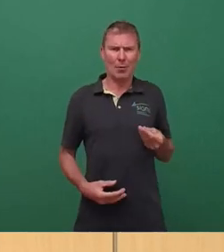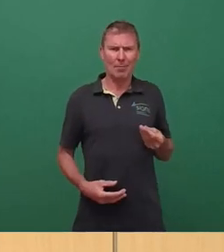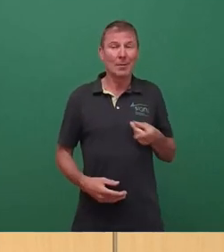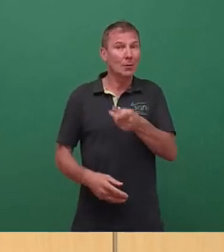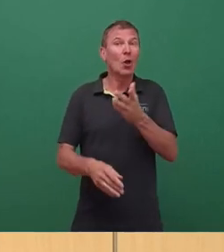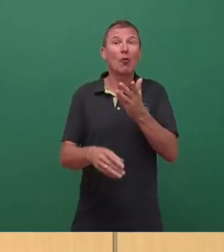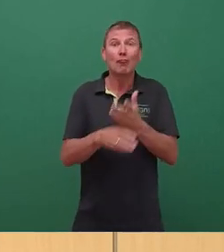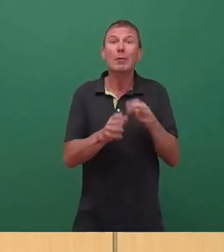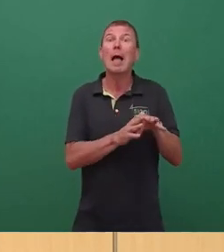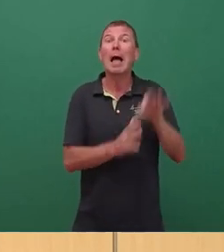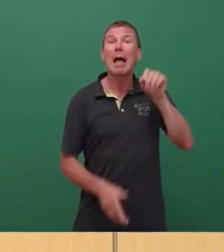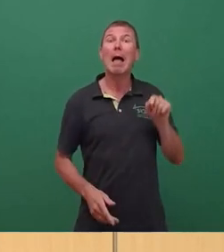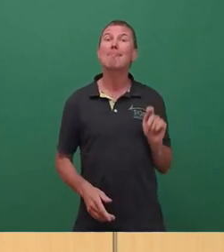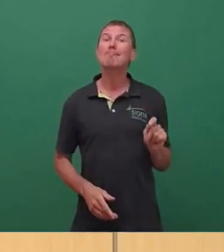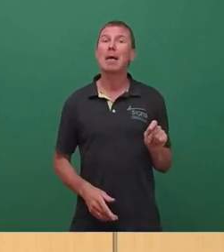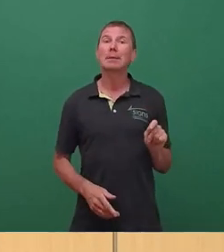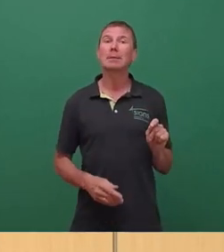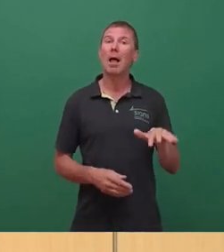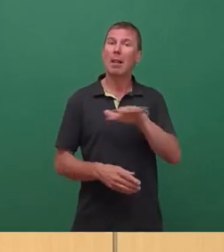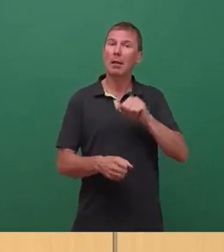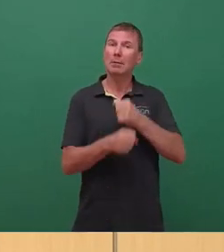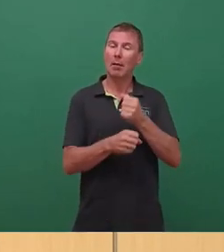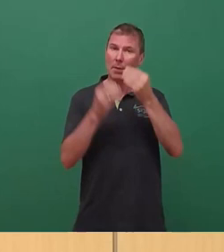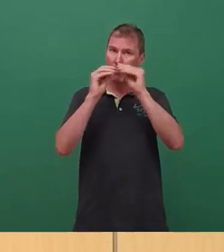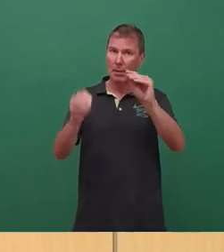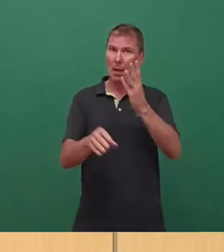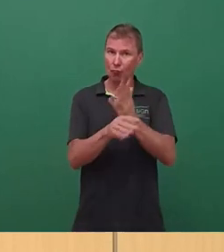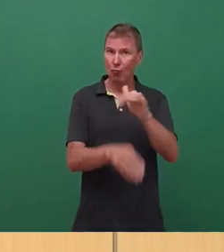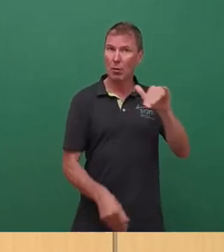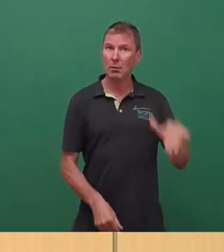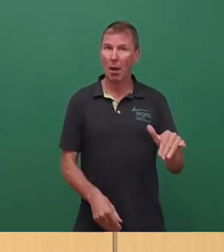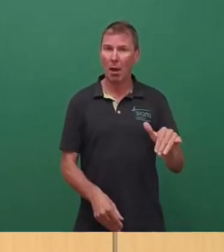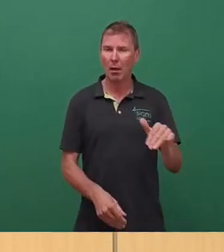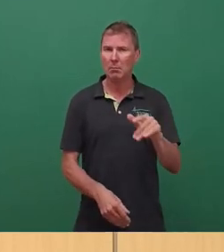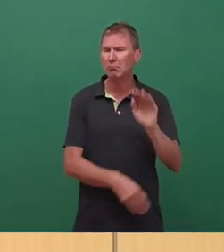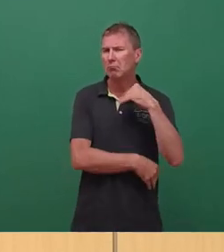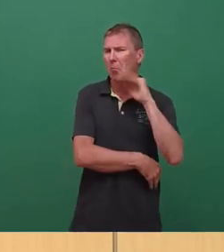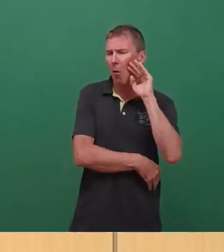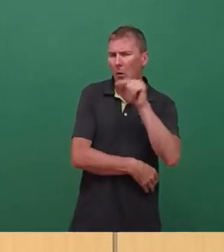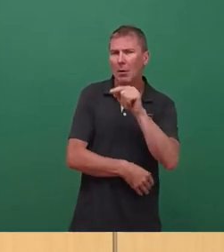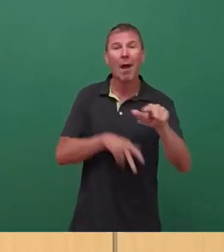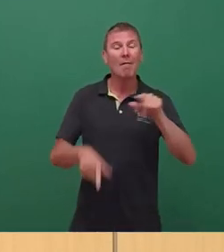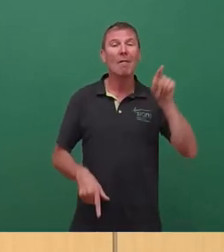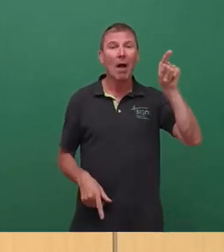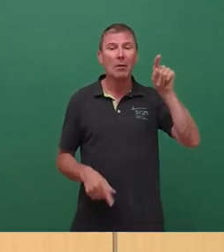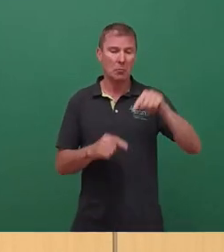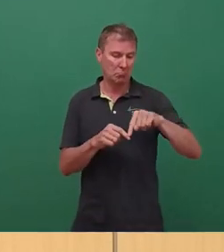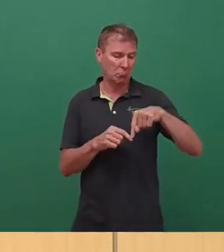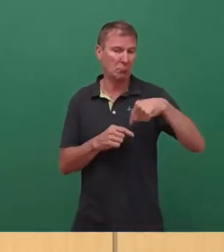im März eine Mitteilung des Landesamtes an die Stadtverwaltung gab. Wie man hört, soll darin die Verwaltung über die bevorstehende